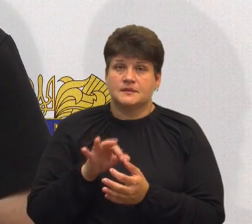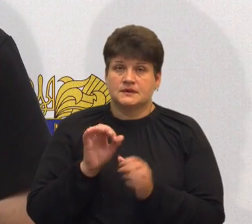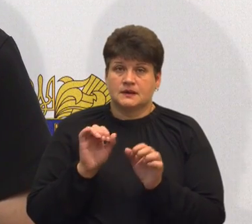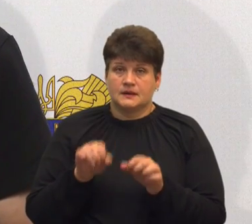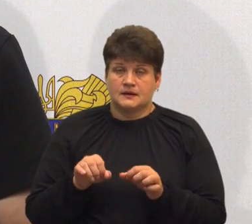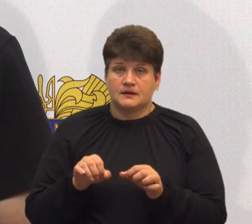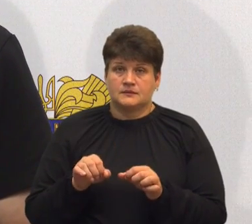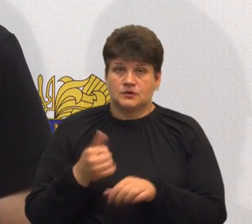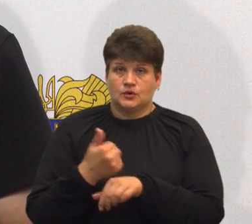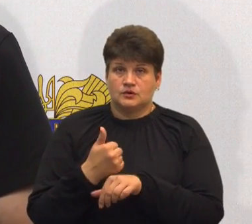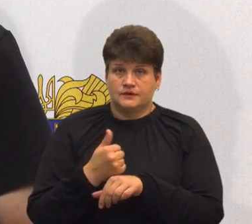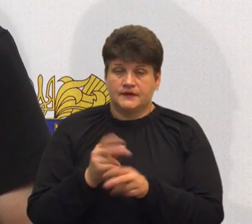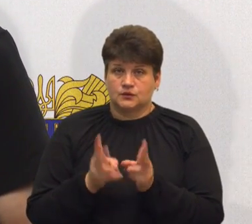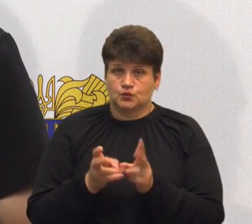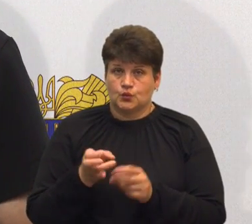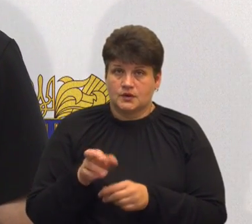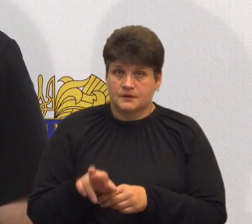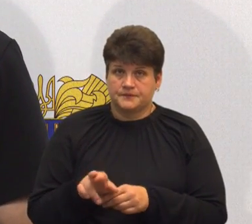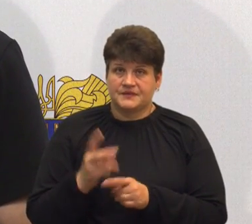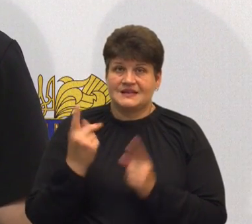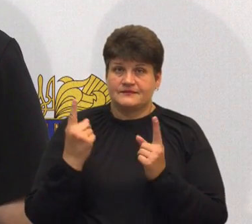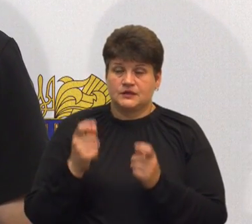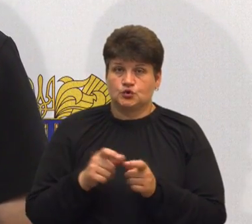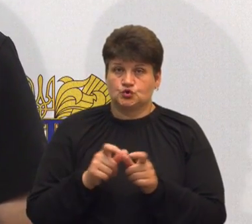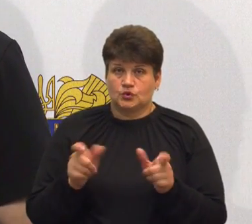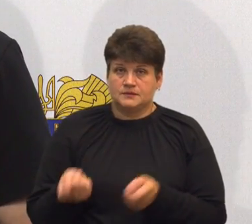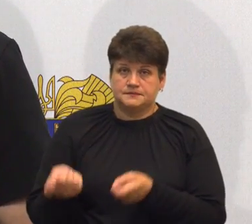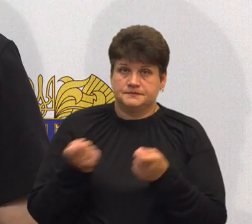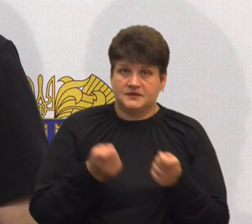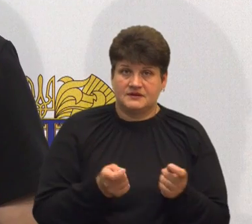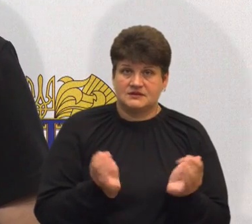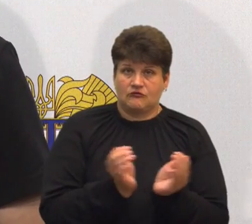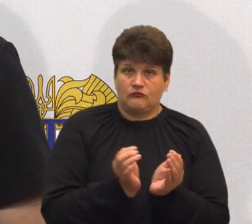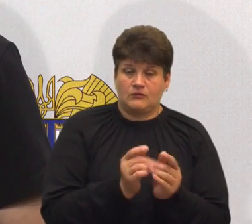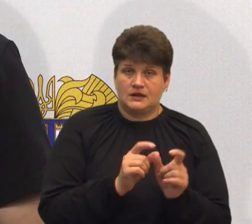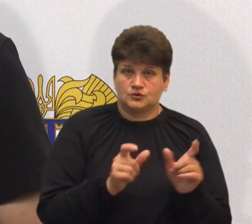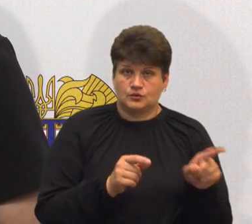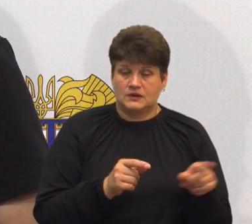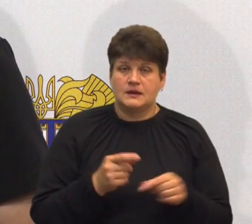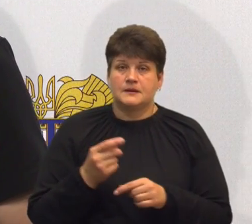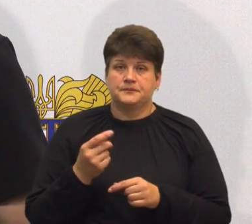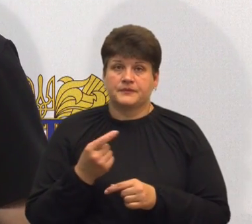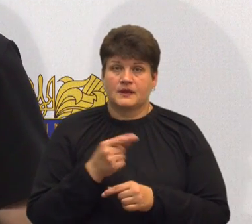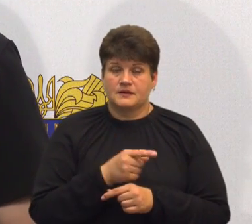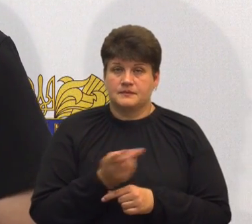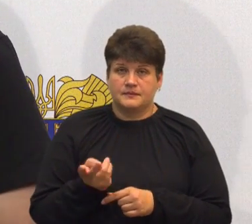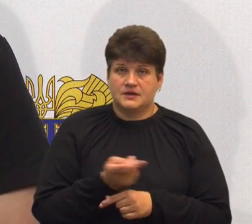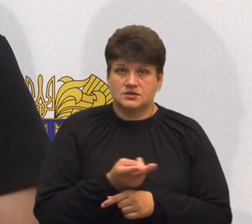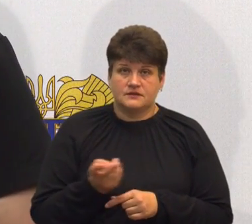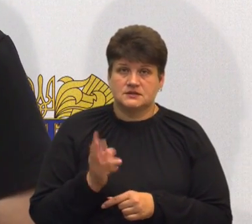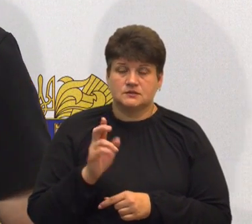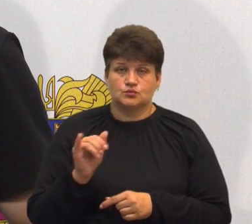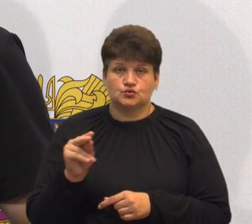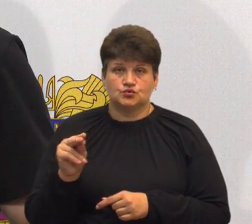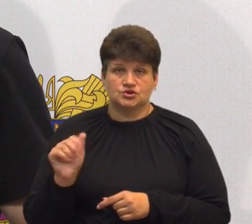«Опорна кухня» і з великої школи доставити їжу декілька порцій до малої. Перші два пілотних проекти «Фабри кухонь» – це «Буча» та